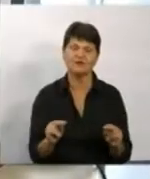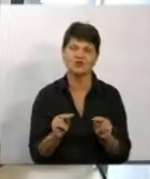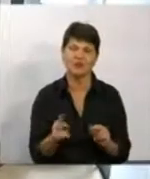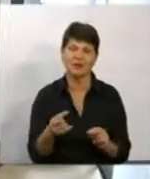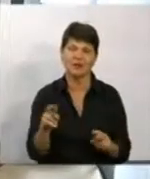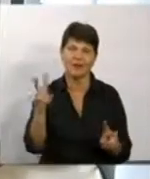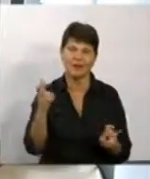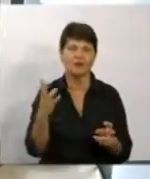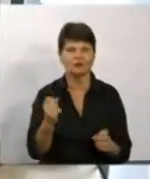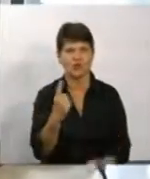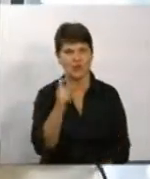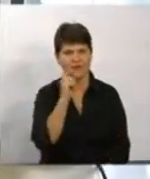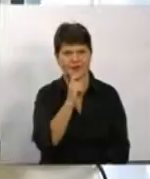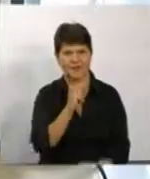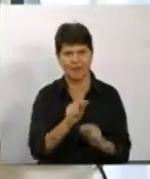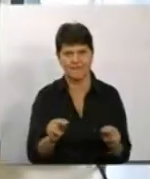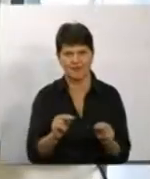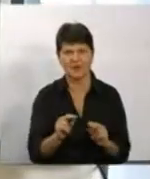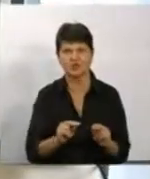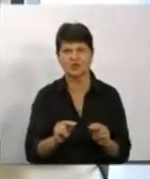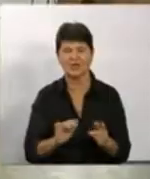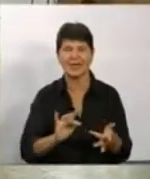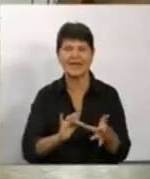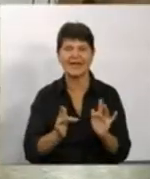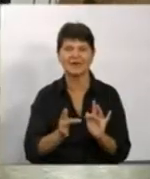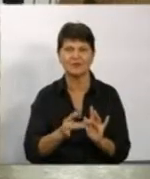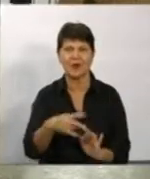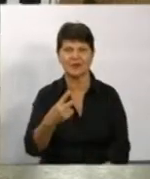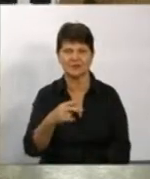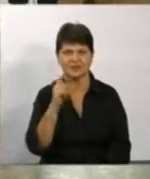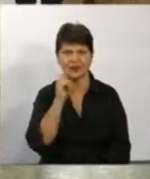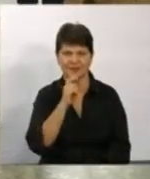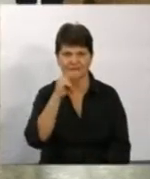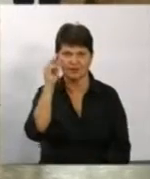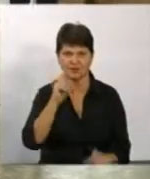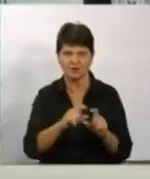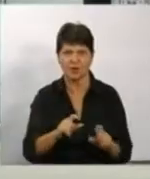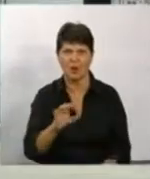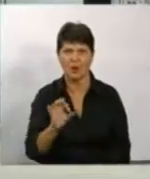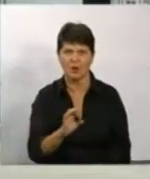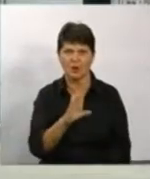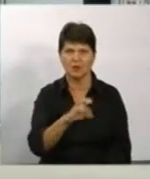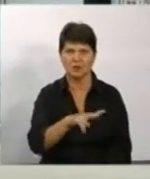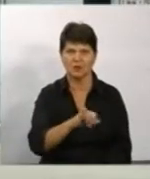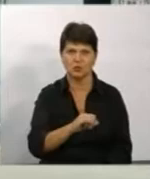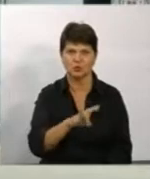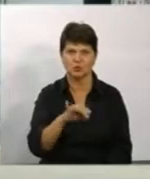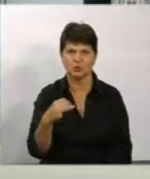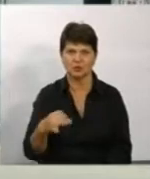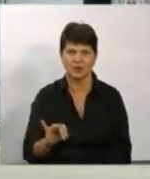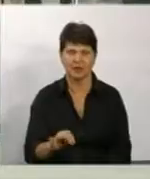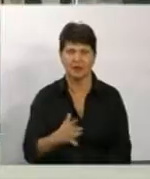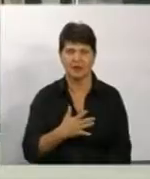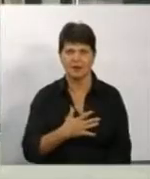їде ще один вінницький педагог, вчитель інформатики 20-ї вінницької школи Олег Слушний. Юлія Бараболя,